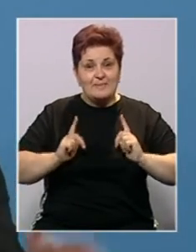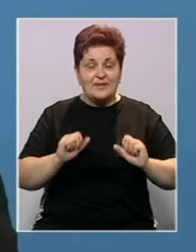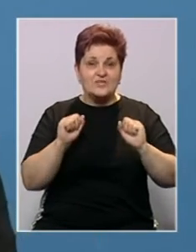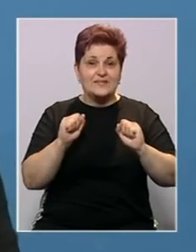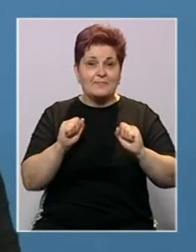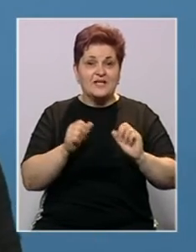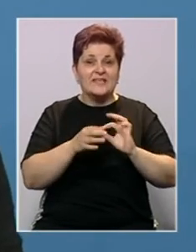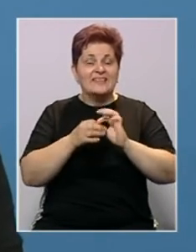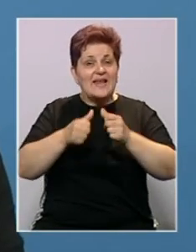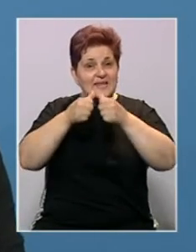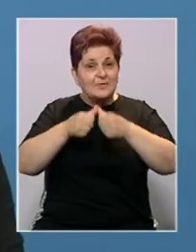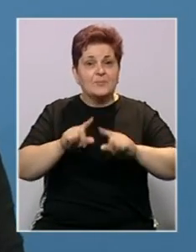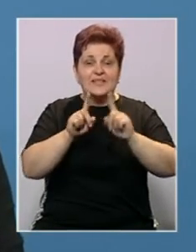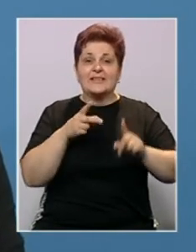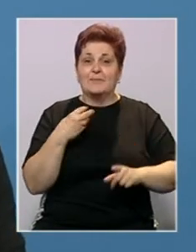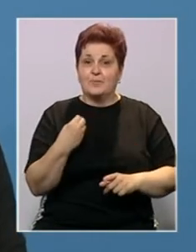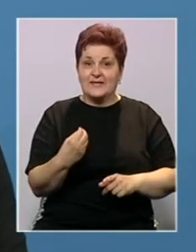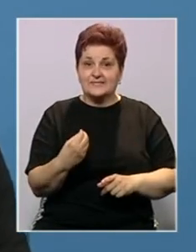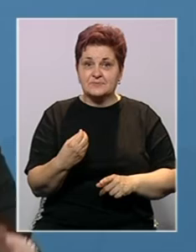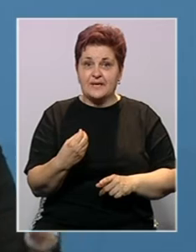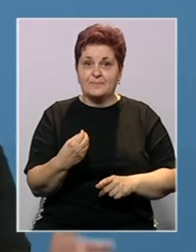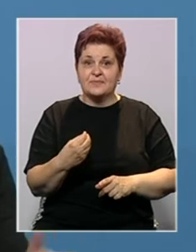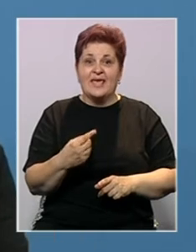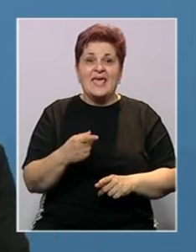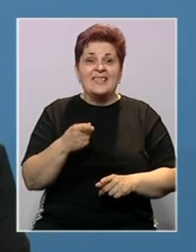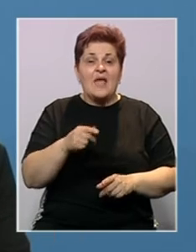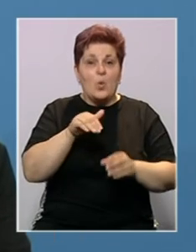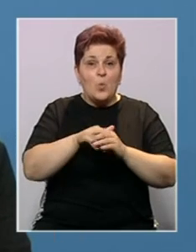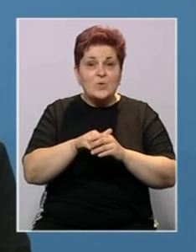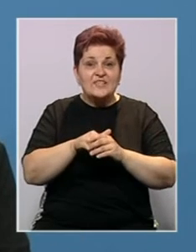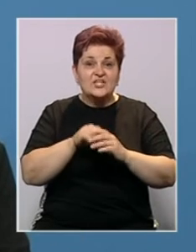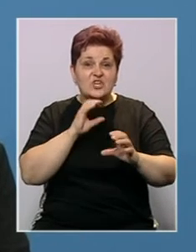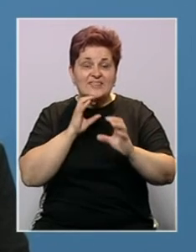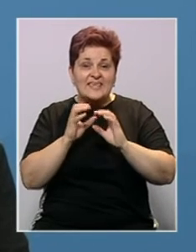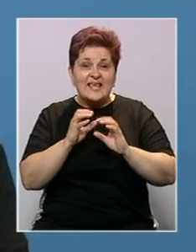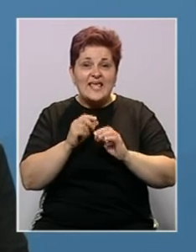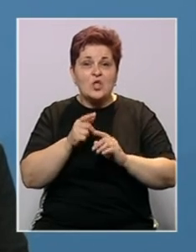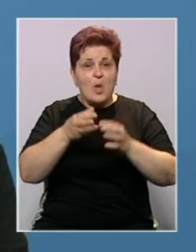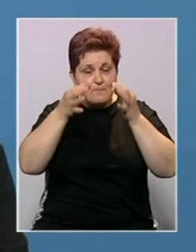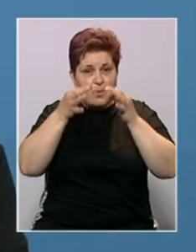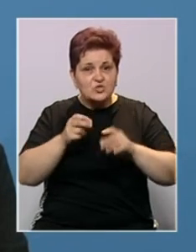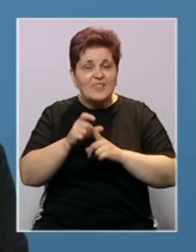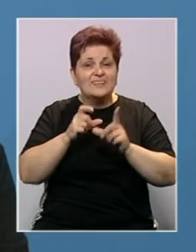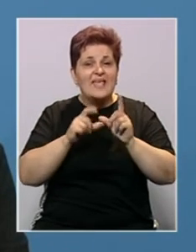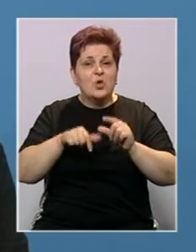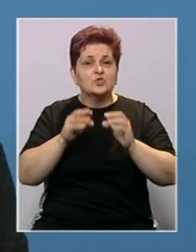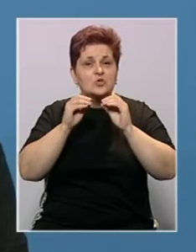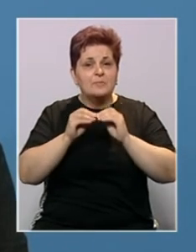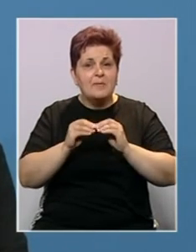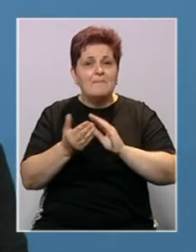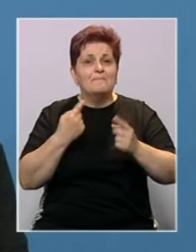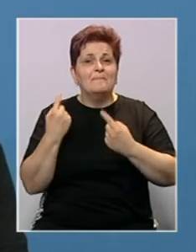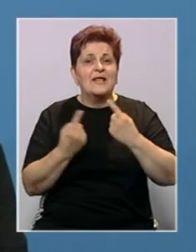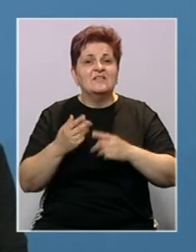očuvanje mira i stabilnosti trajni prioriteti Republike Srpske, te da su unutrašnji dialog i dosjedno poštovanje Dejtonskog sporazuma